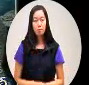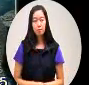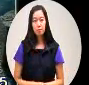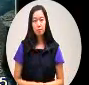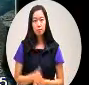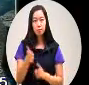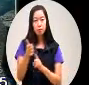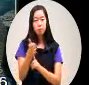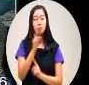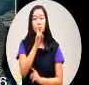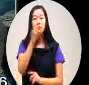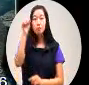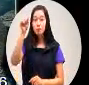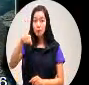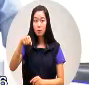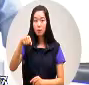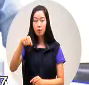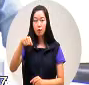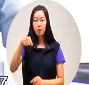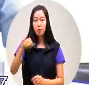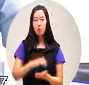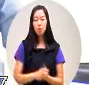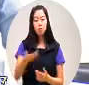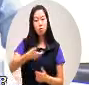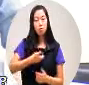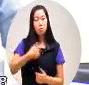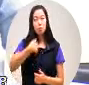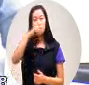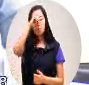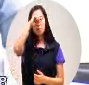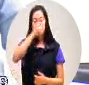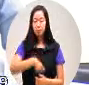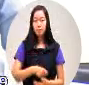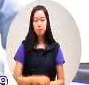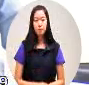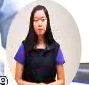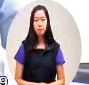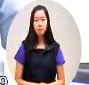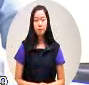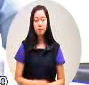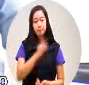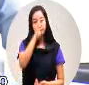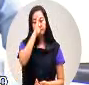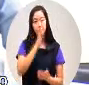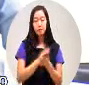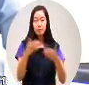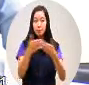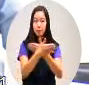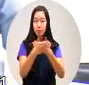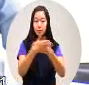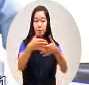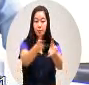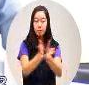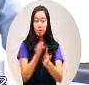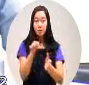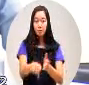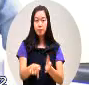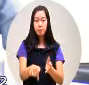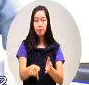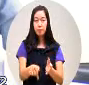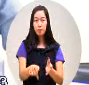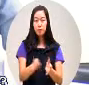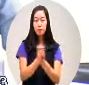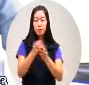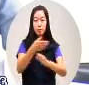的承诺让我们失望所以请交通局把这个拉库斯